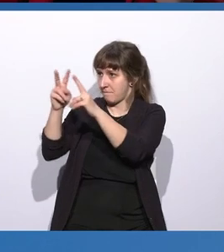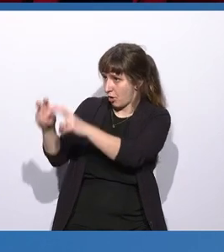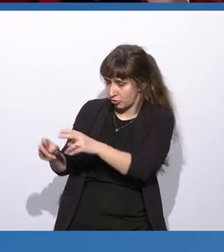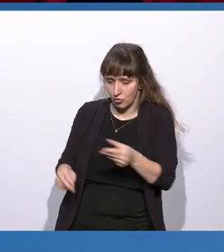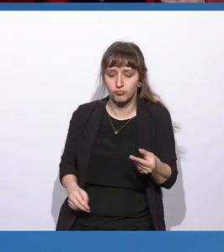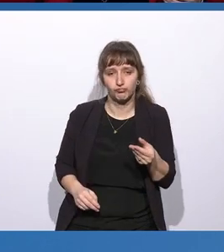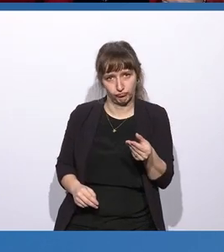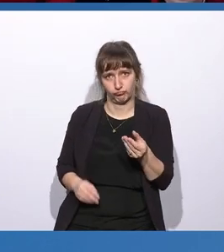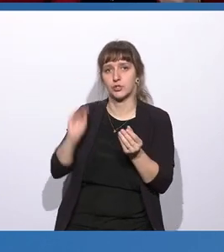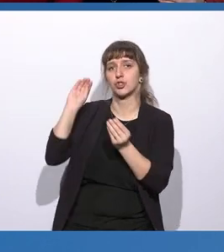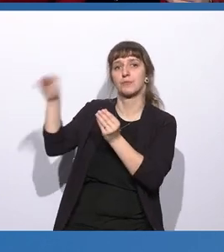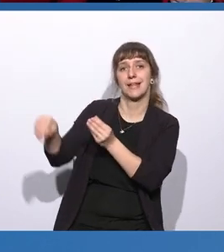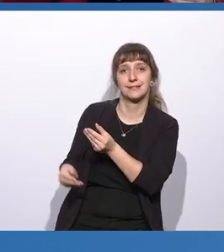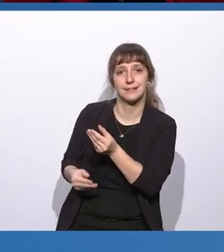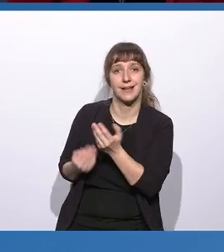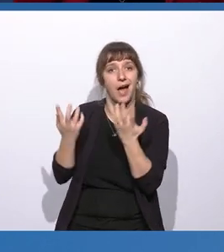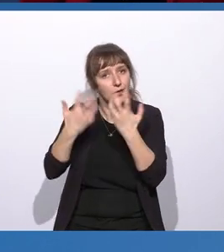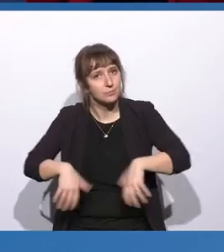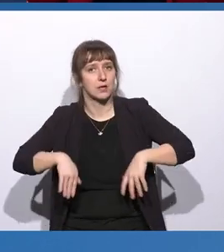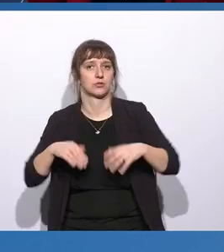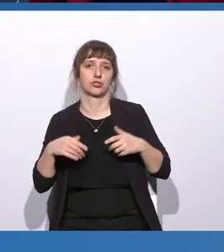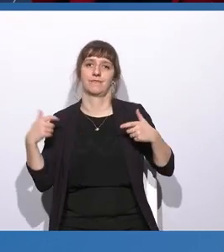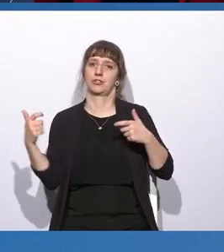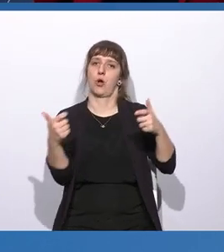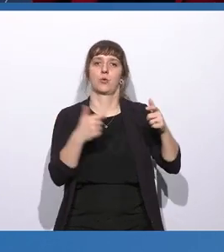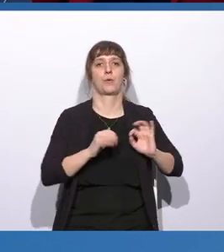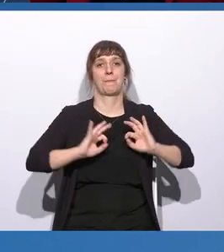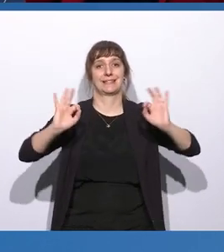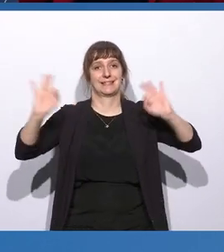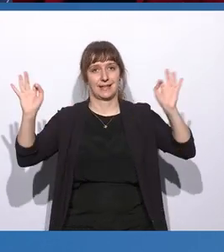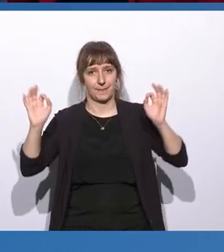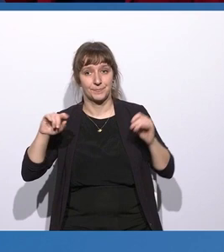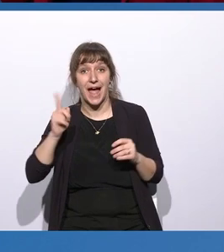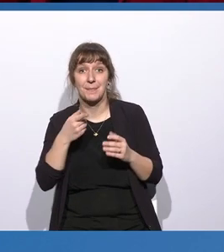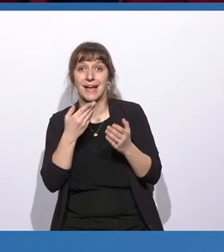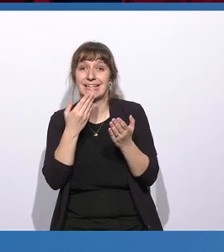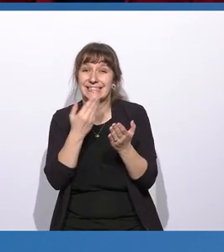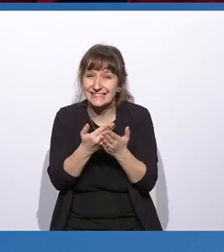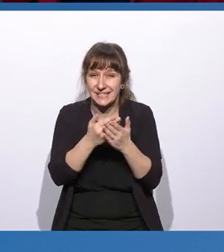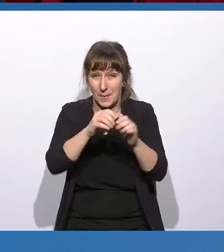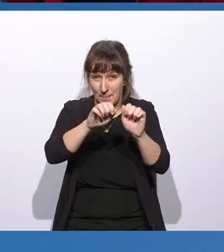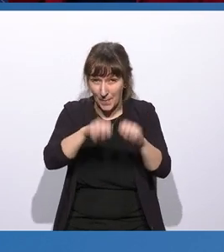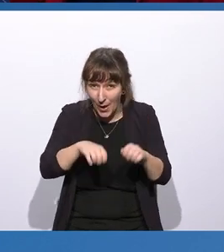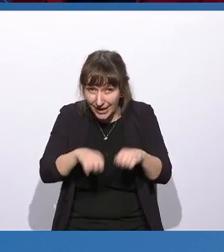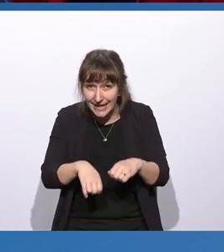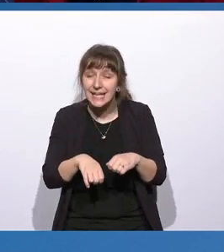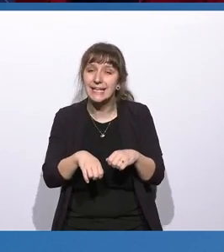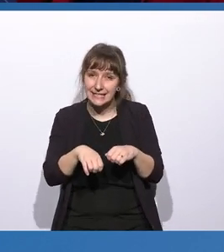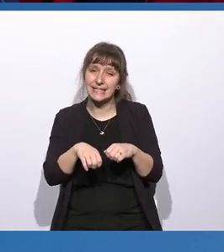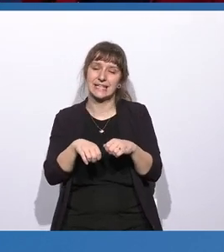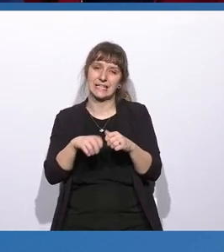Versorgung selber verbessern. Damit diese EPA aber fliegen kann, braucht es noch einiges.